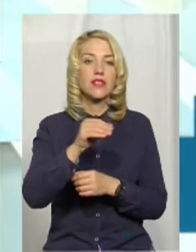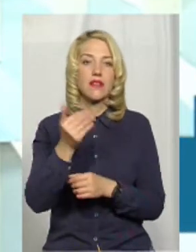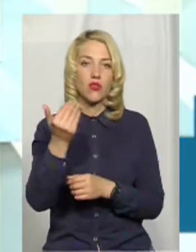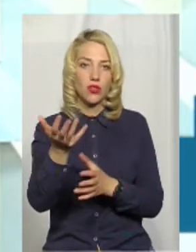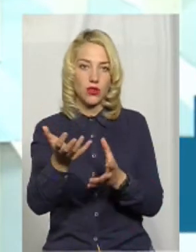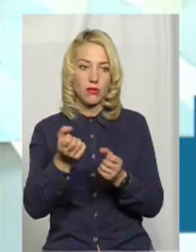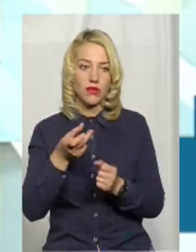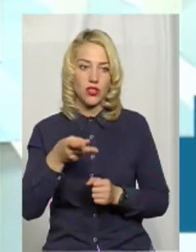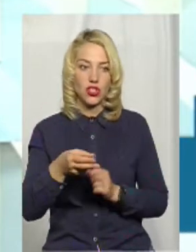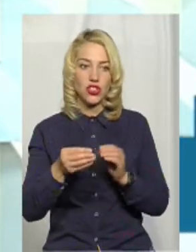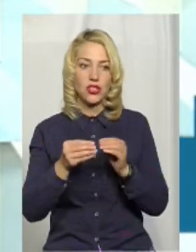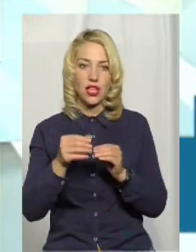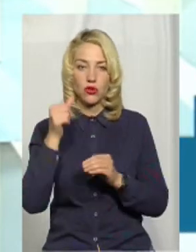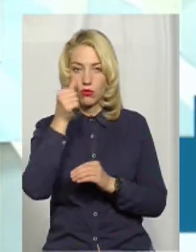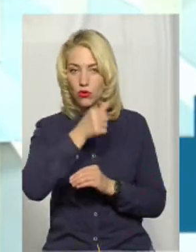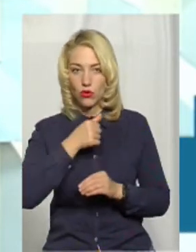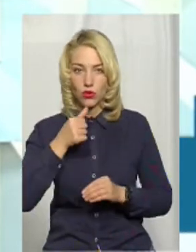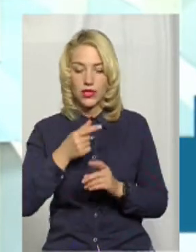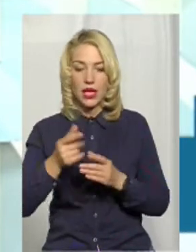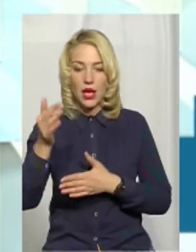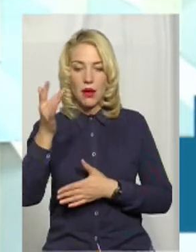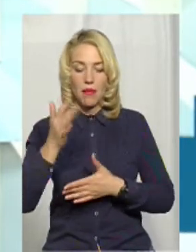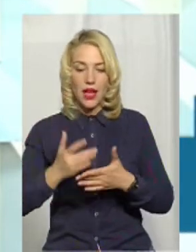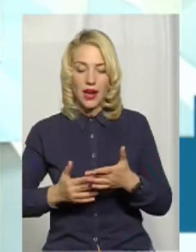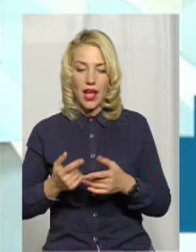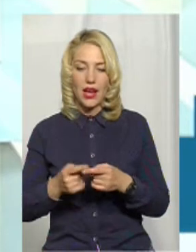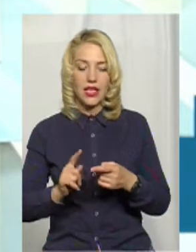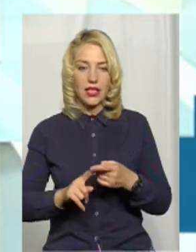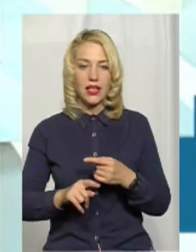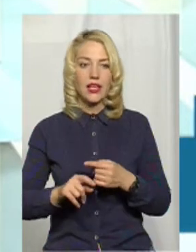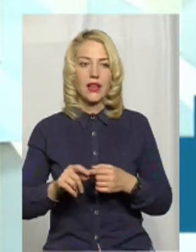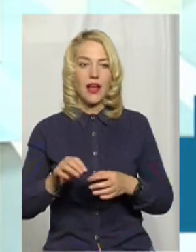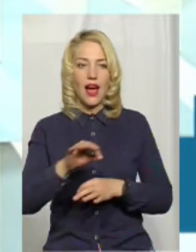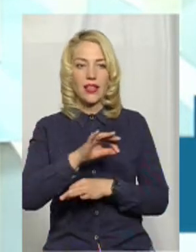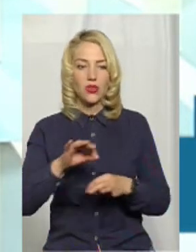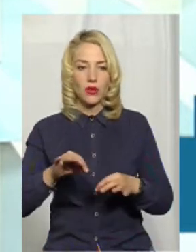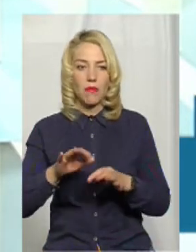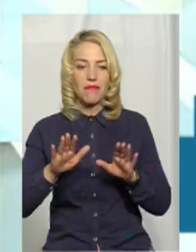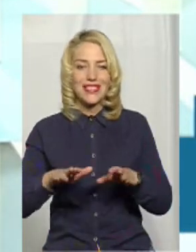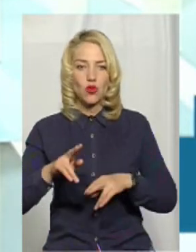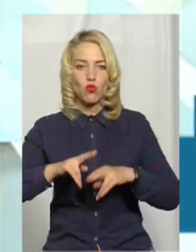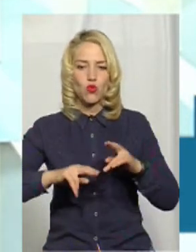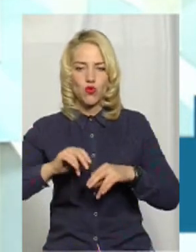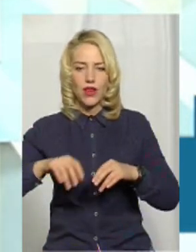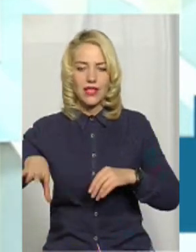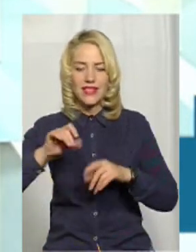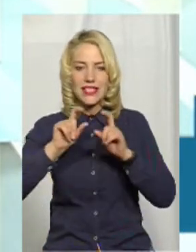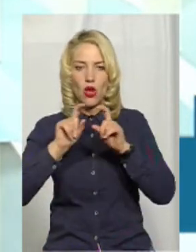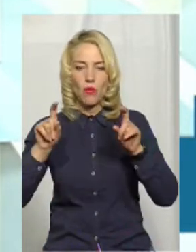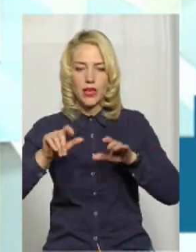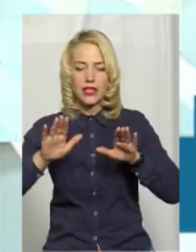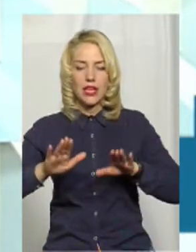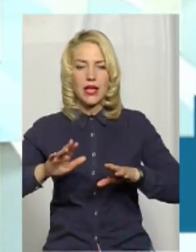ще з 2010 року переліки пам'яток архітектури містобудування. Пізніше всі об'єкти архітектури містобудування,